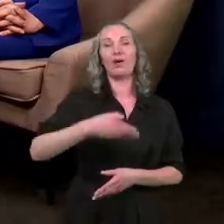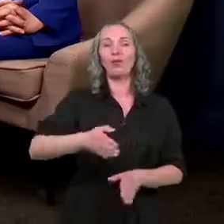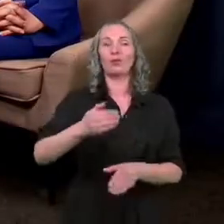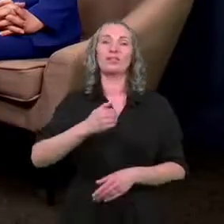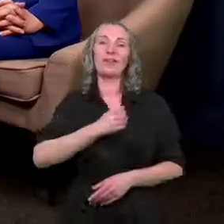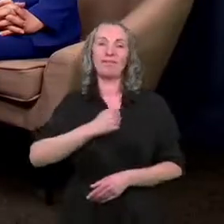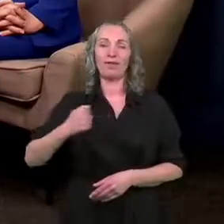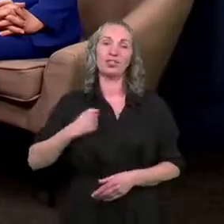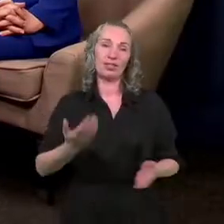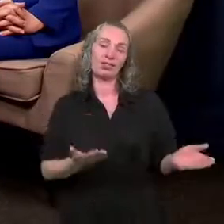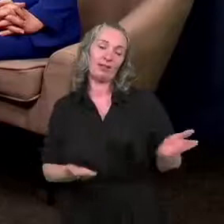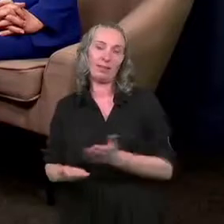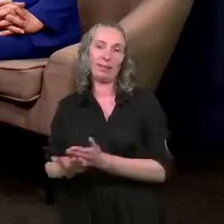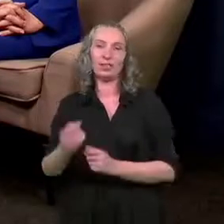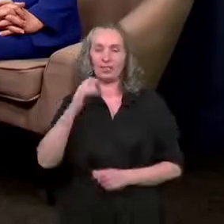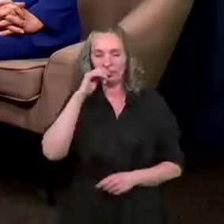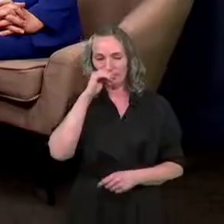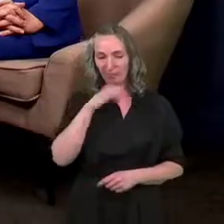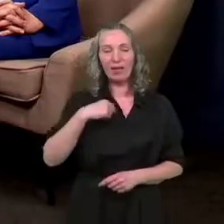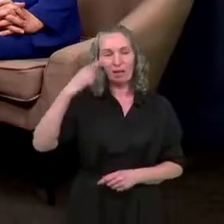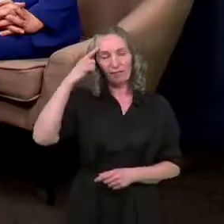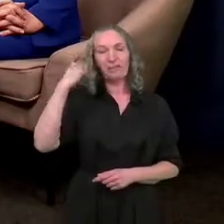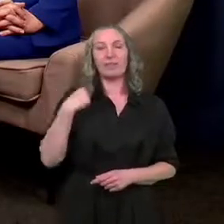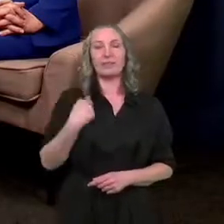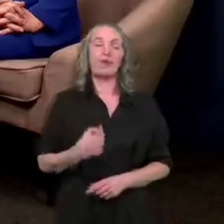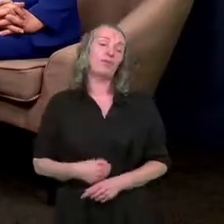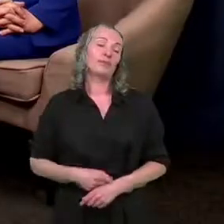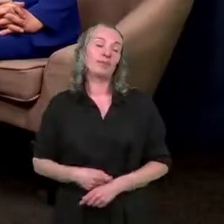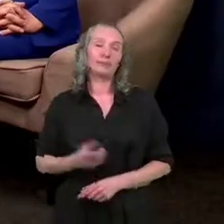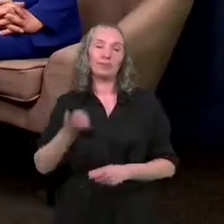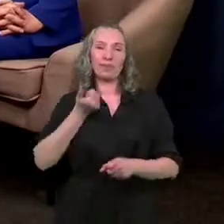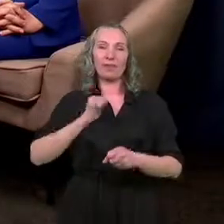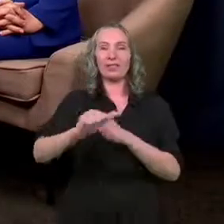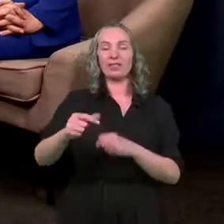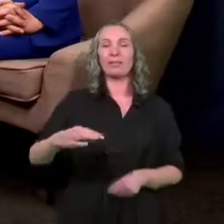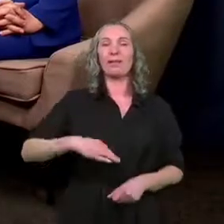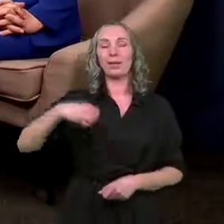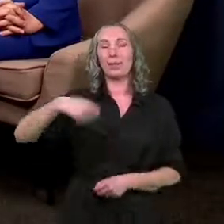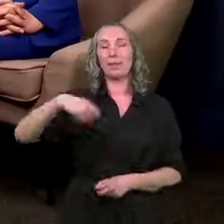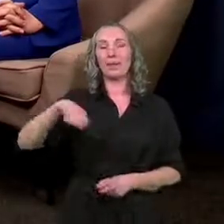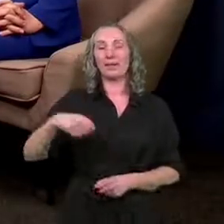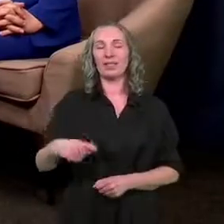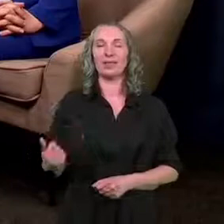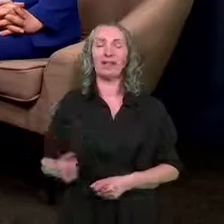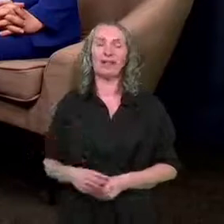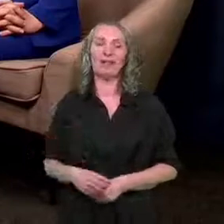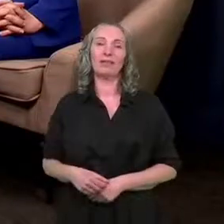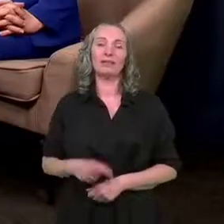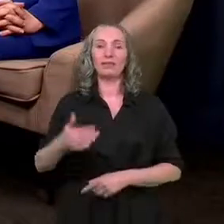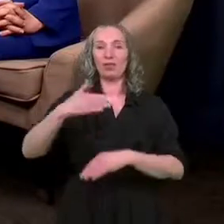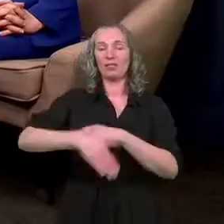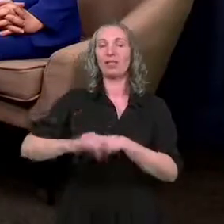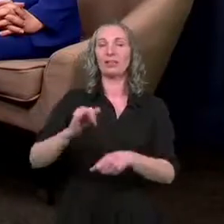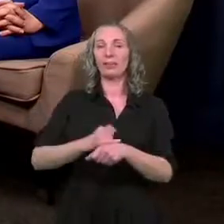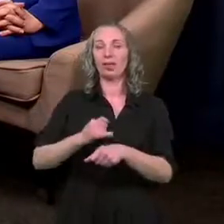Warszawskiej zaprosić. A ja też jeszcze tylko wspomnę, bo jesteśmy z Panią Prezydentem i w ostatni piątek